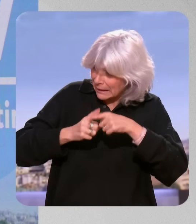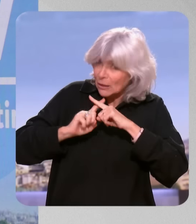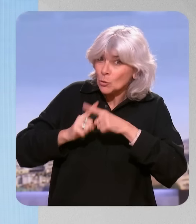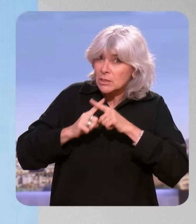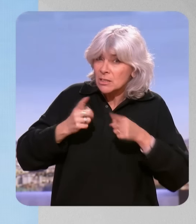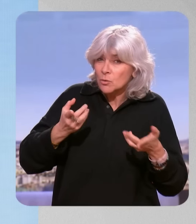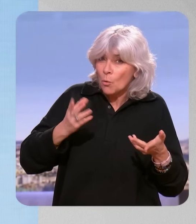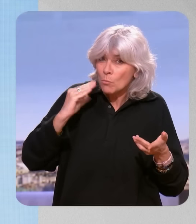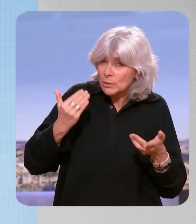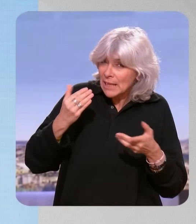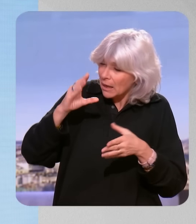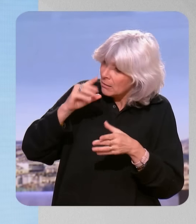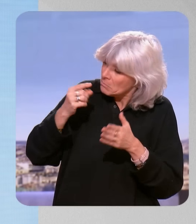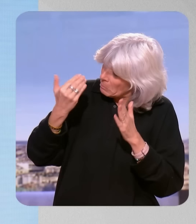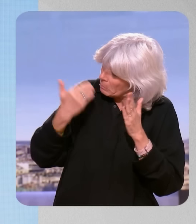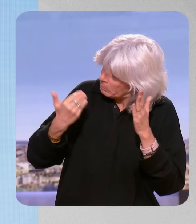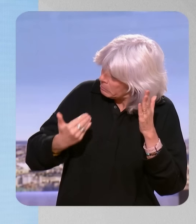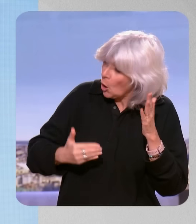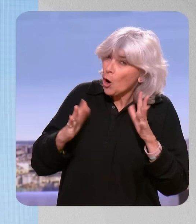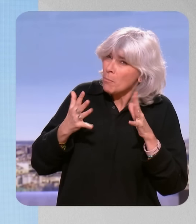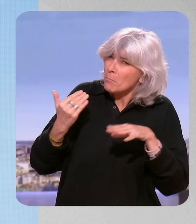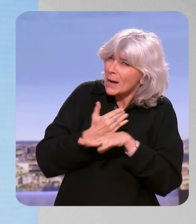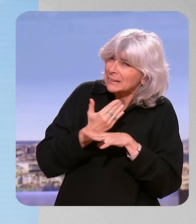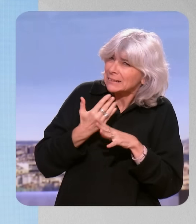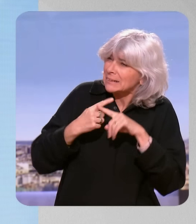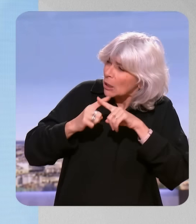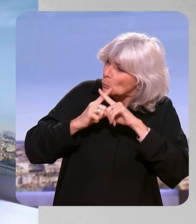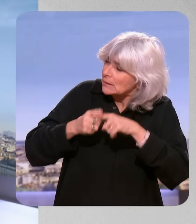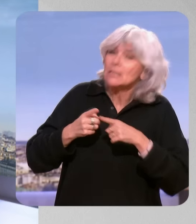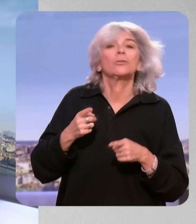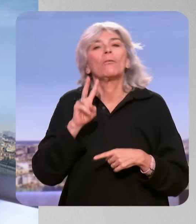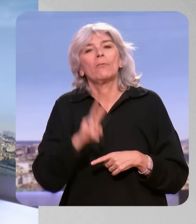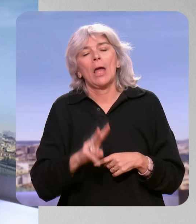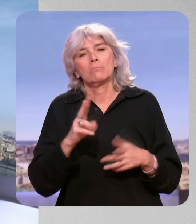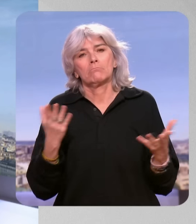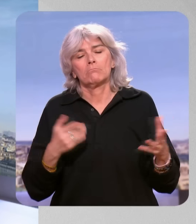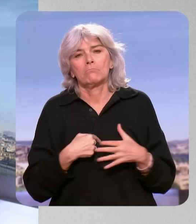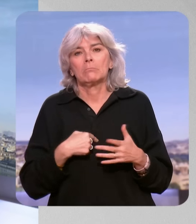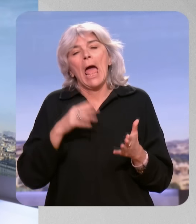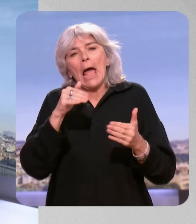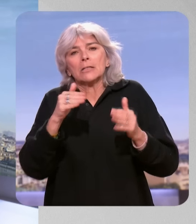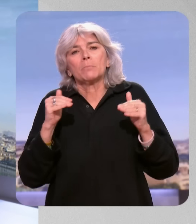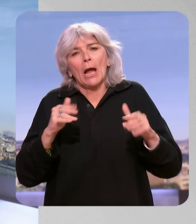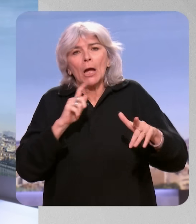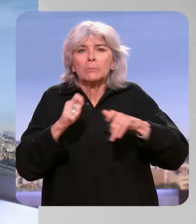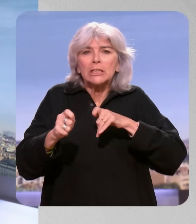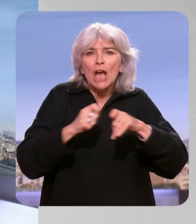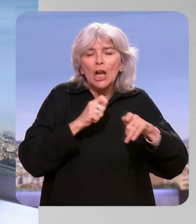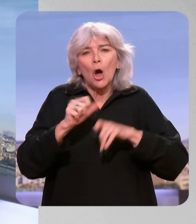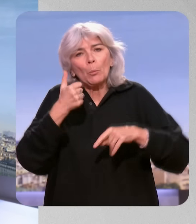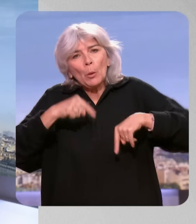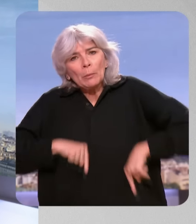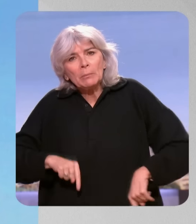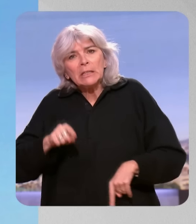avec lui pour intégrer tel ou tel amendement. Comment vous allez vous y prendre ? Écoutez, j'espère qu'il va y avoir un dialogue. Le Premier